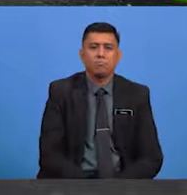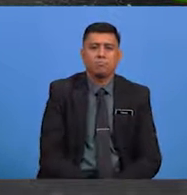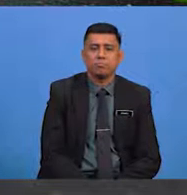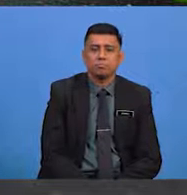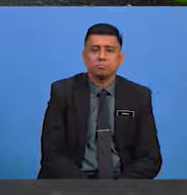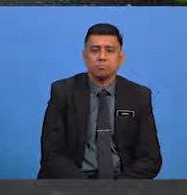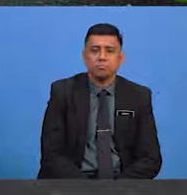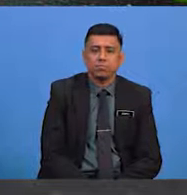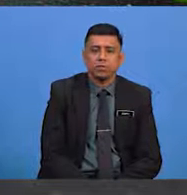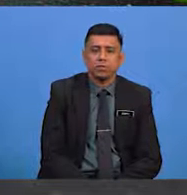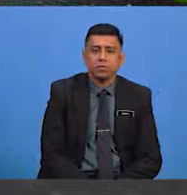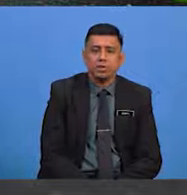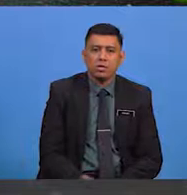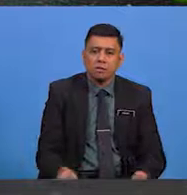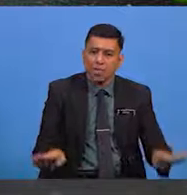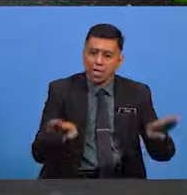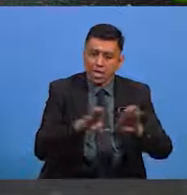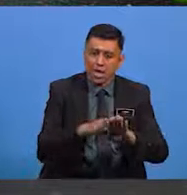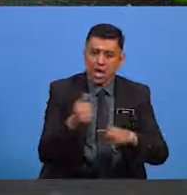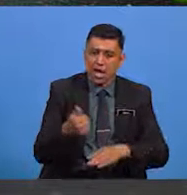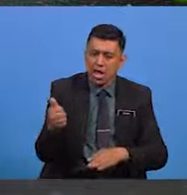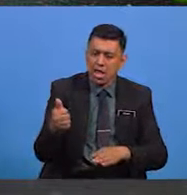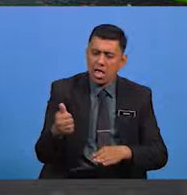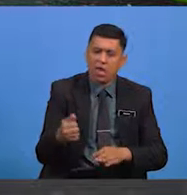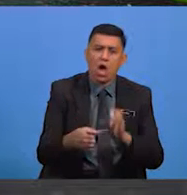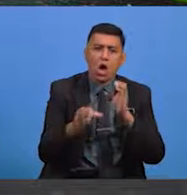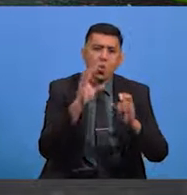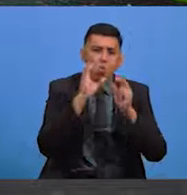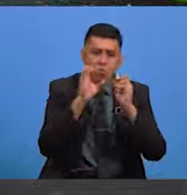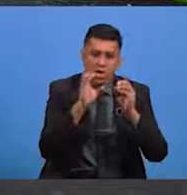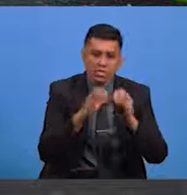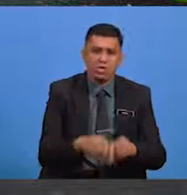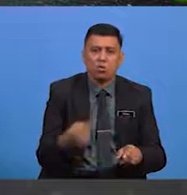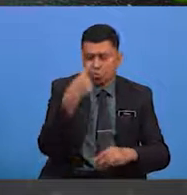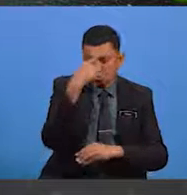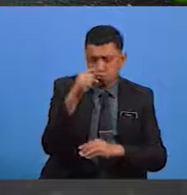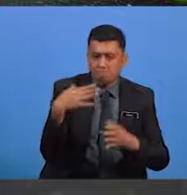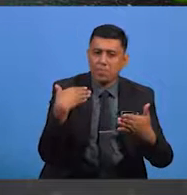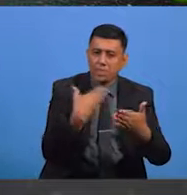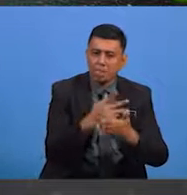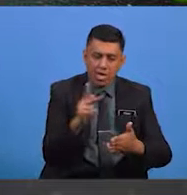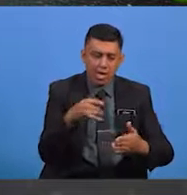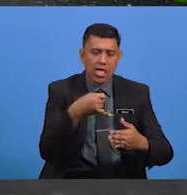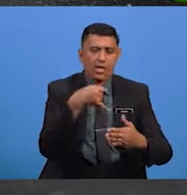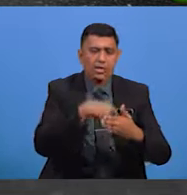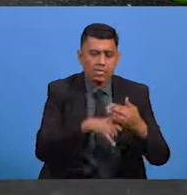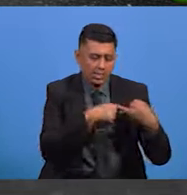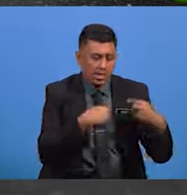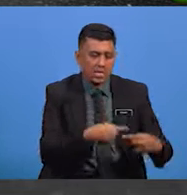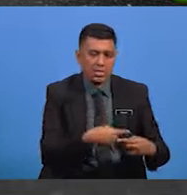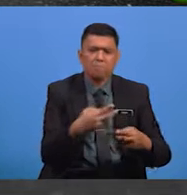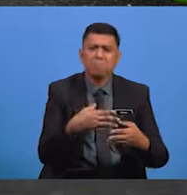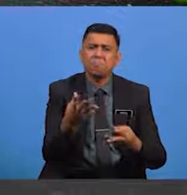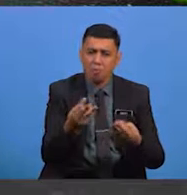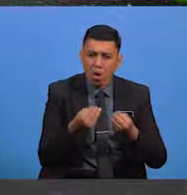Kedua, sebagai alat komunikasi Untuk menyampaikan isi hati dan hajat